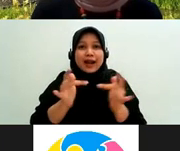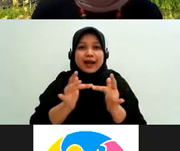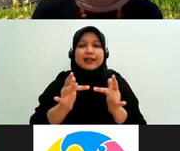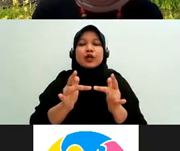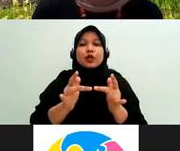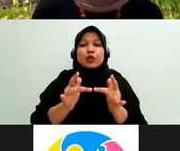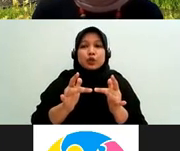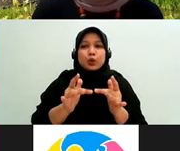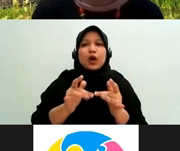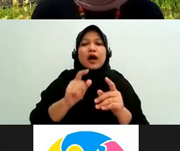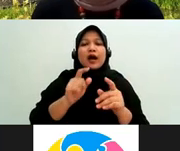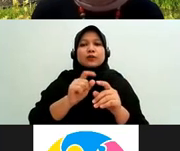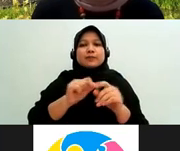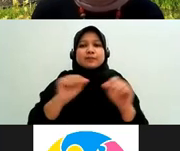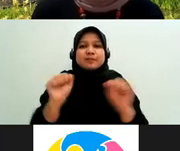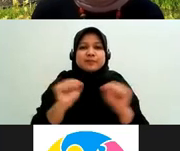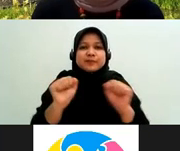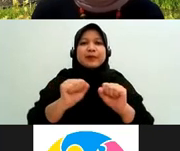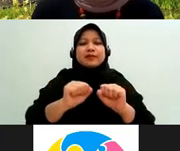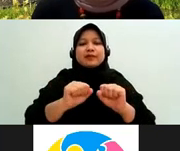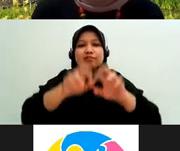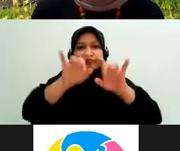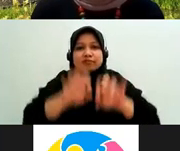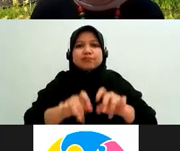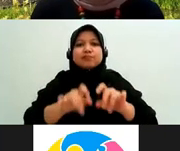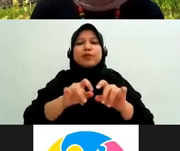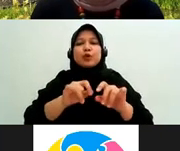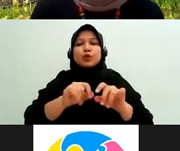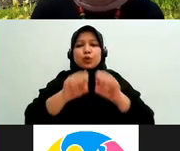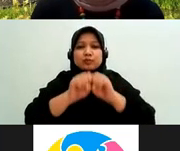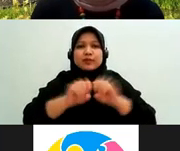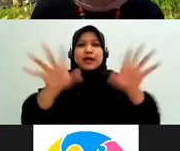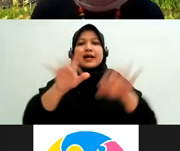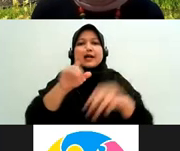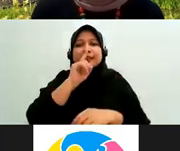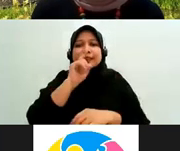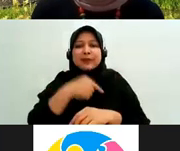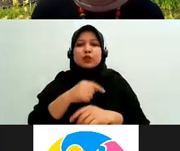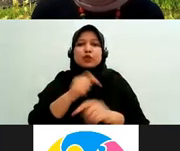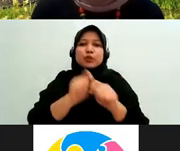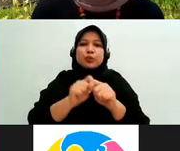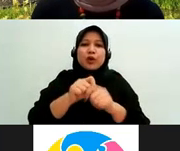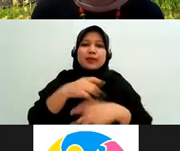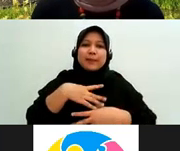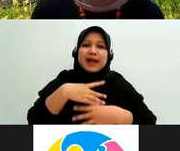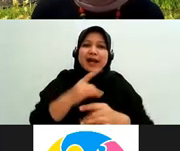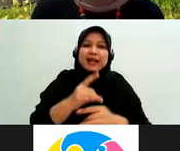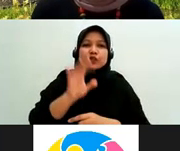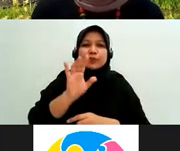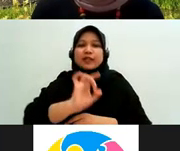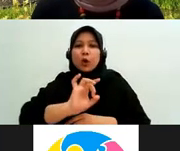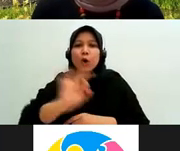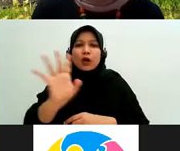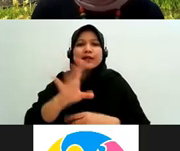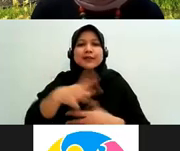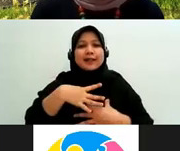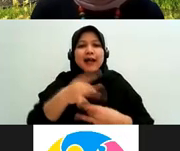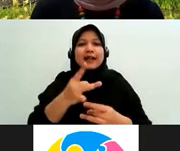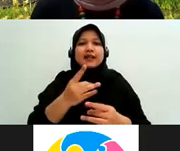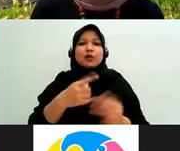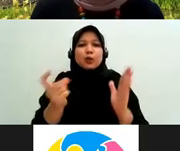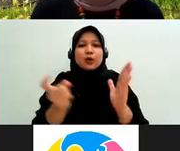semenarik mungkin supaya banyak yang mau mengklik bagi teman-teman kontributor solider itu masih